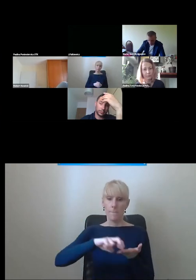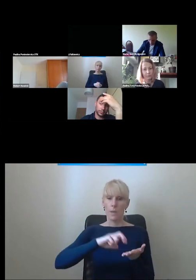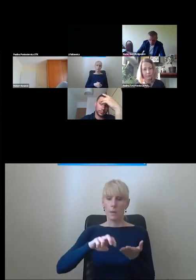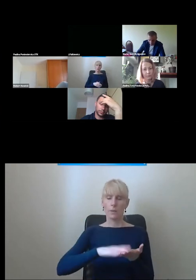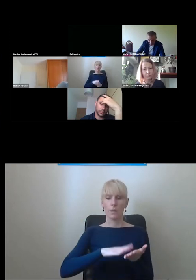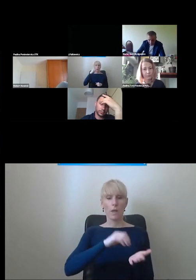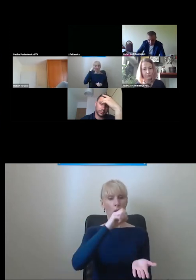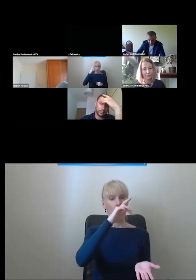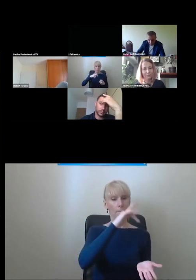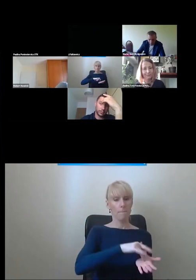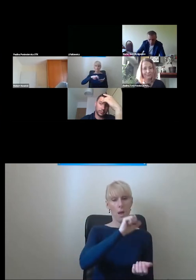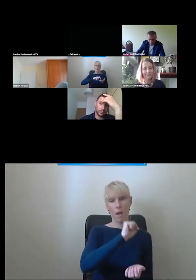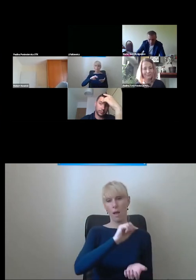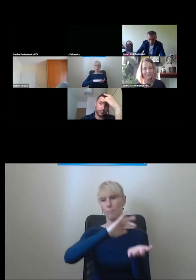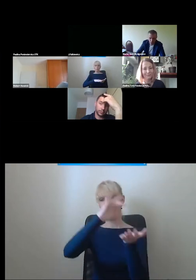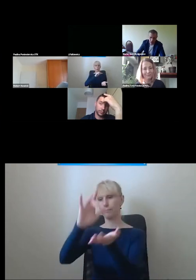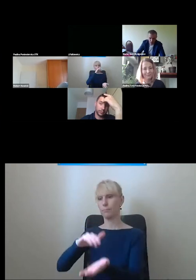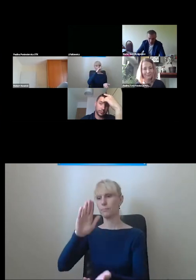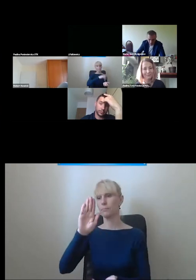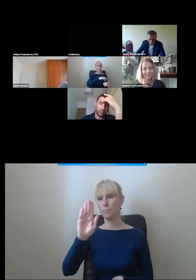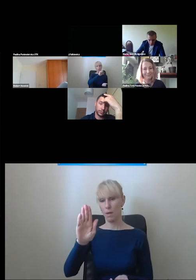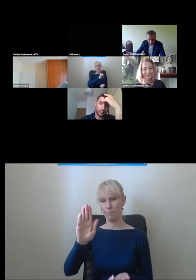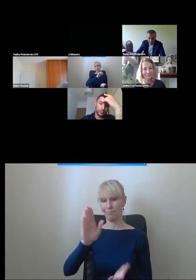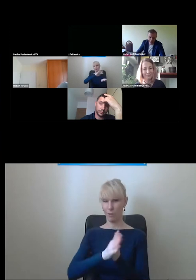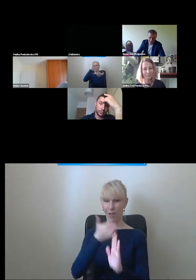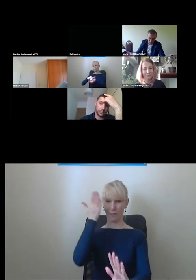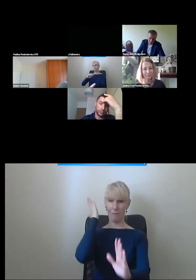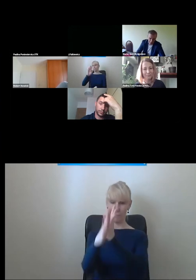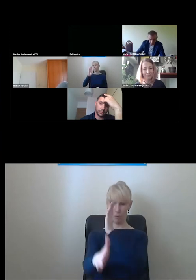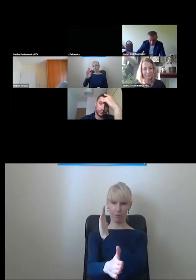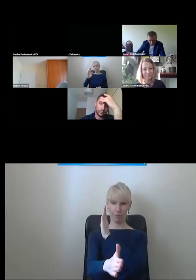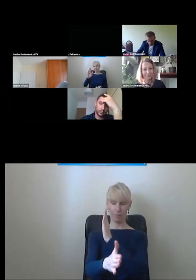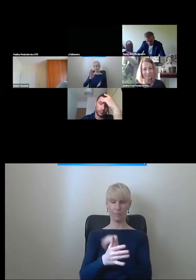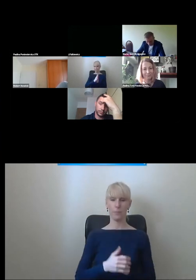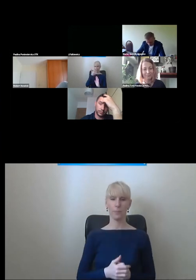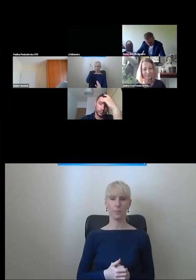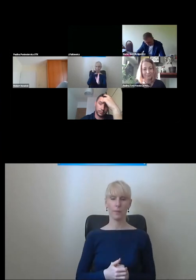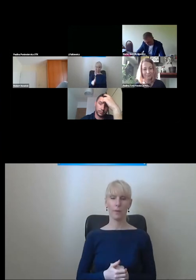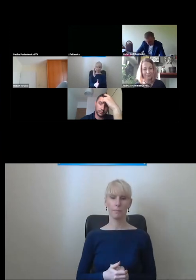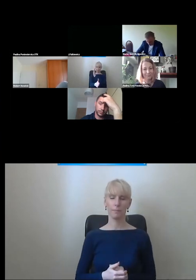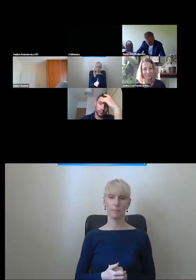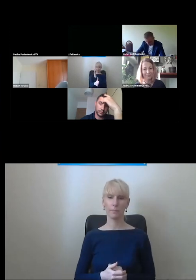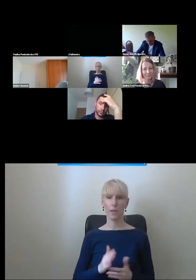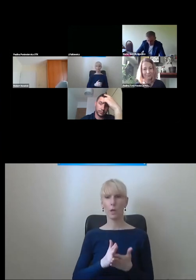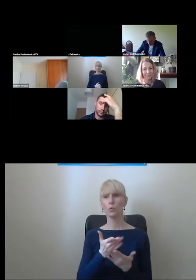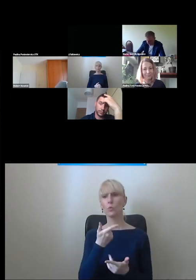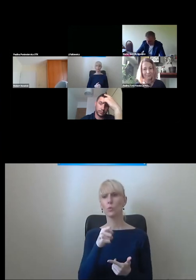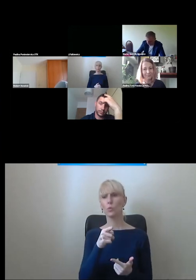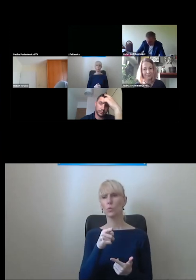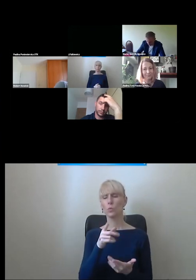najbardziej leniwą, chce pójść z punktu A do B najkrótszą możliwą drogą, po linii prostej. Nie interesuje go, że tam gdzieś po